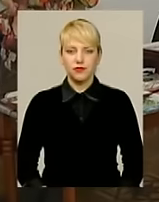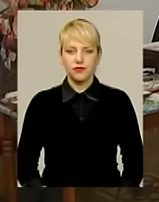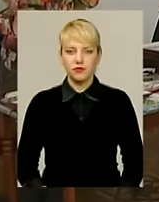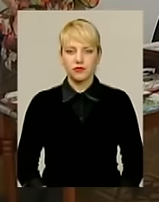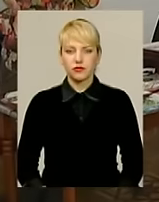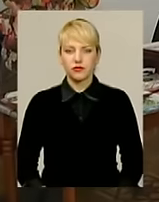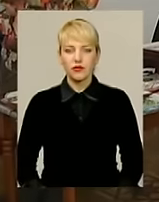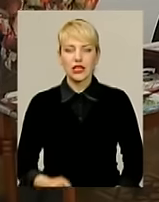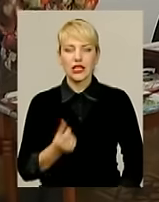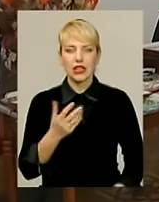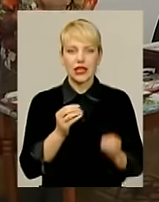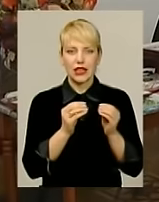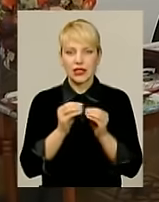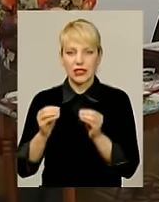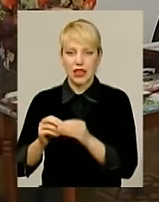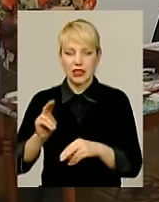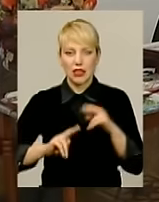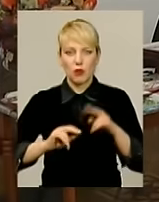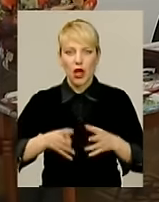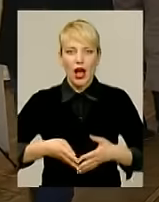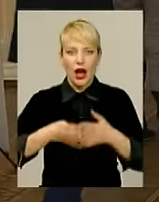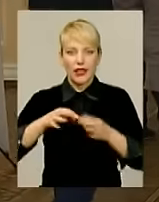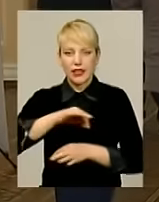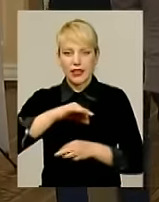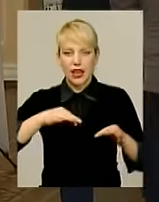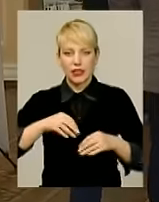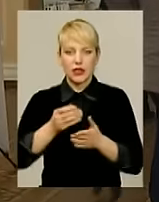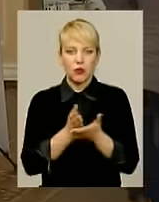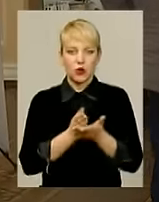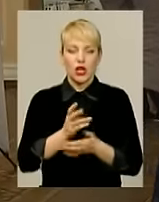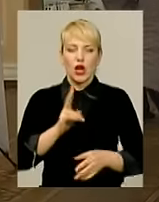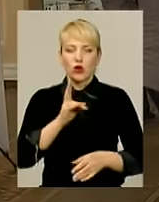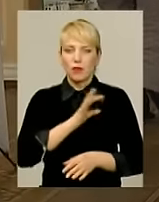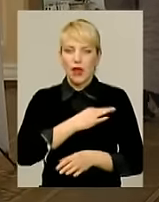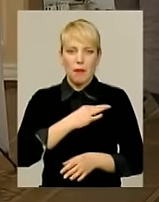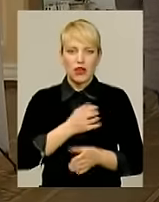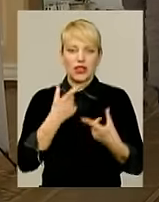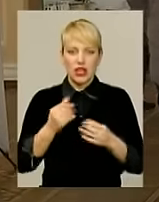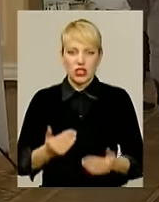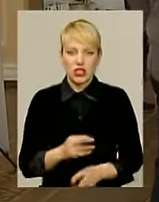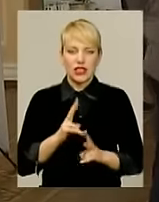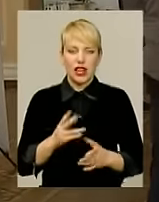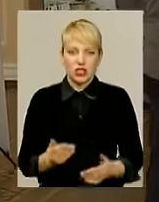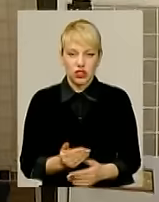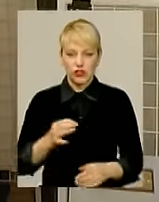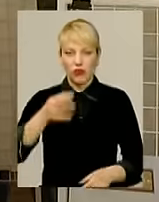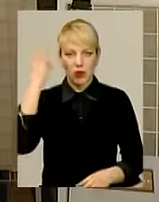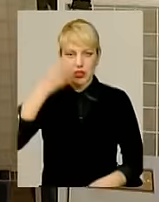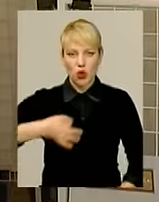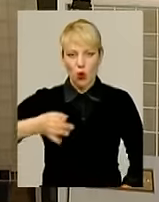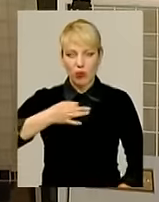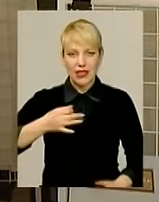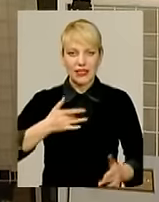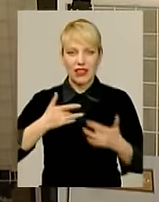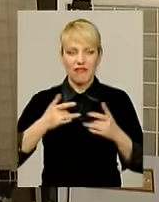Кілька десятків забудовників, архітектори, посадовці та містяни, котрим не байдуже де жити і як жити. У Хмельницькій обласній